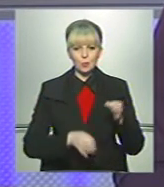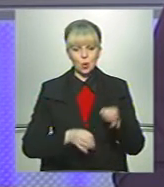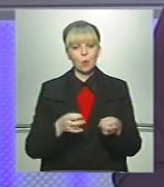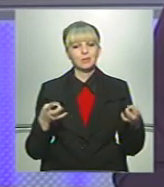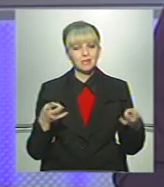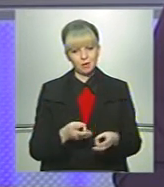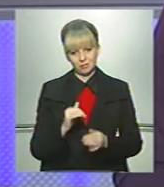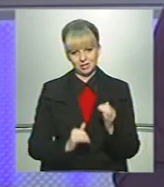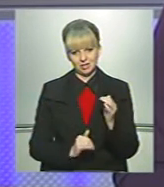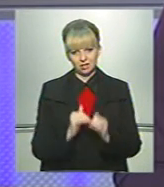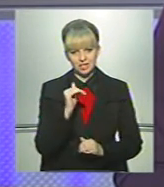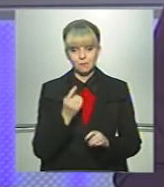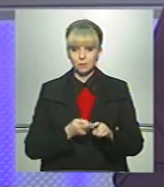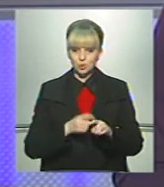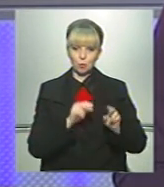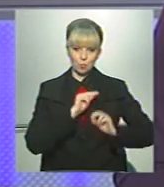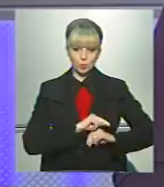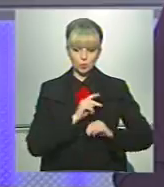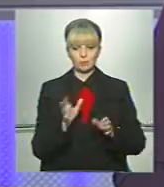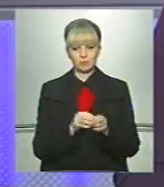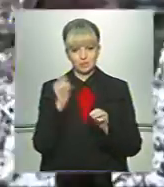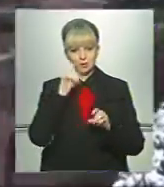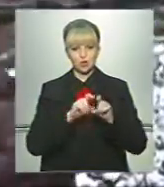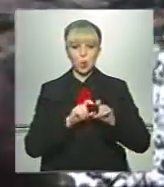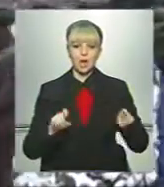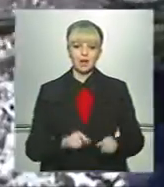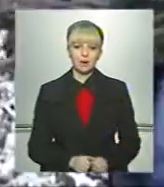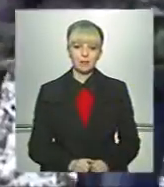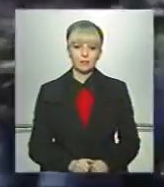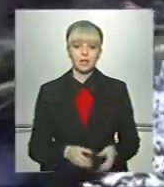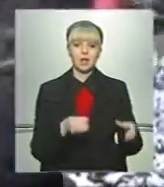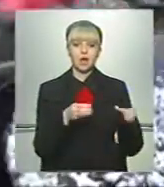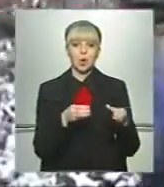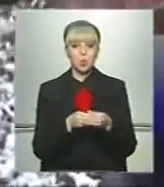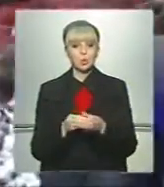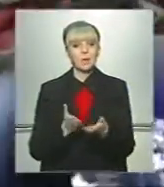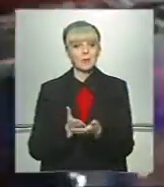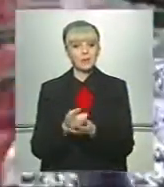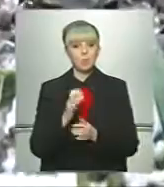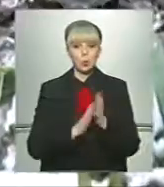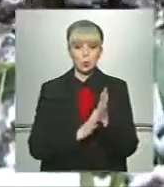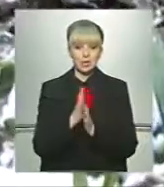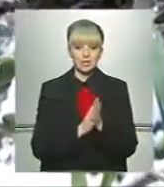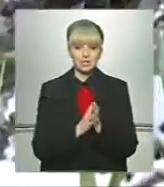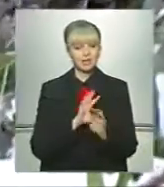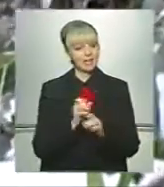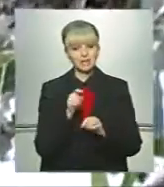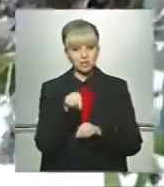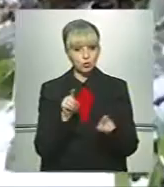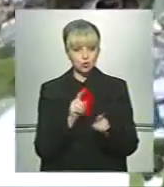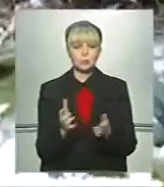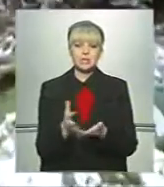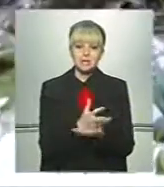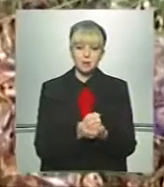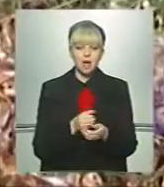необхідно з дитинства. Тому працюють зі школярами. Гуртківці прямують у ліс. Але не для того, щоб